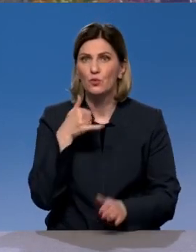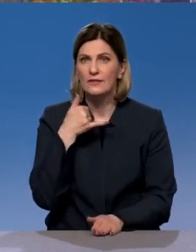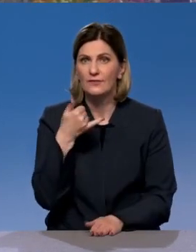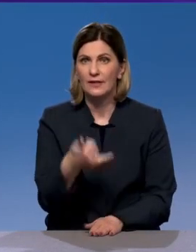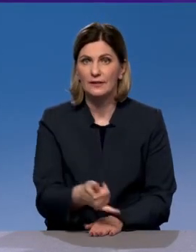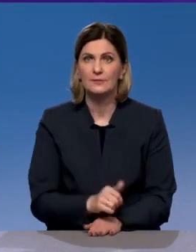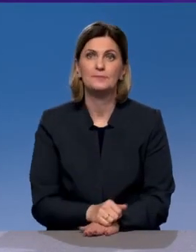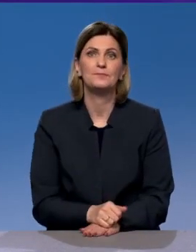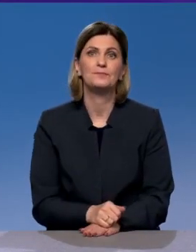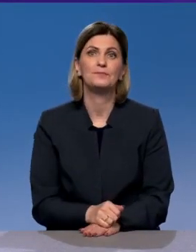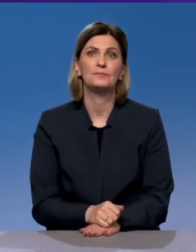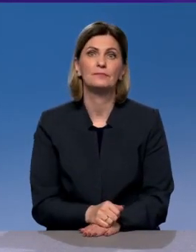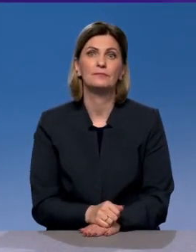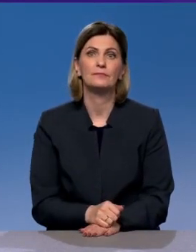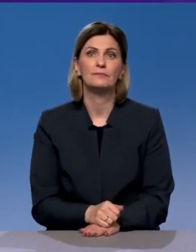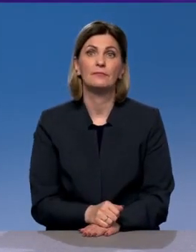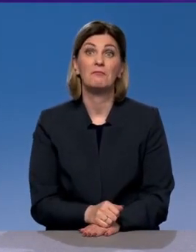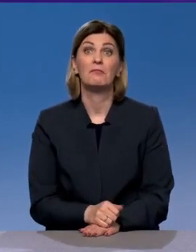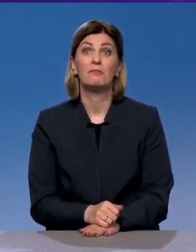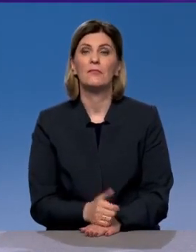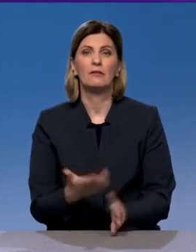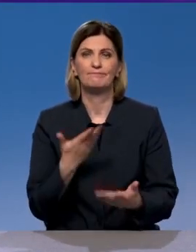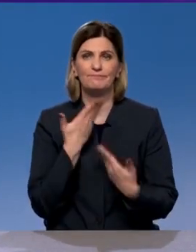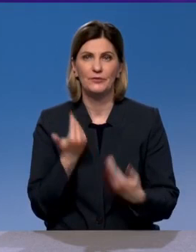Снова у нас, да? Нет, нет, Александра.